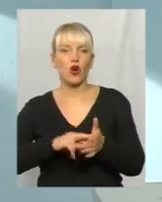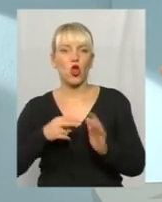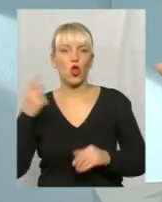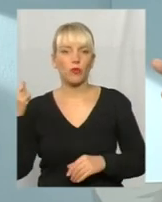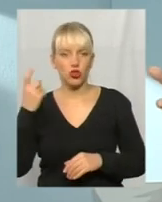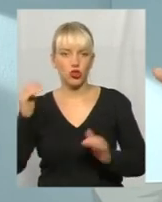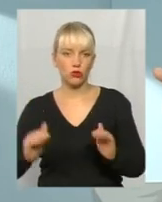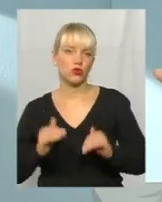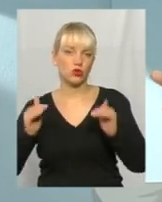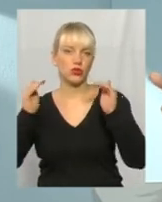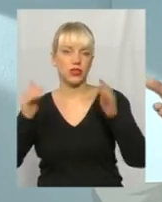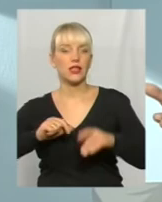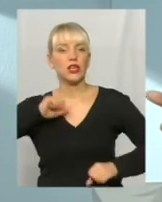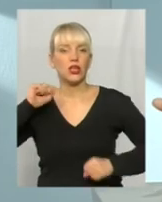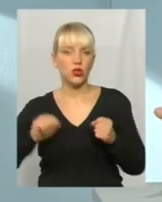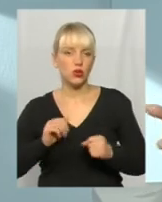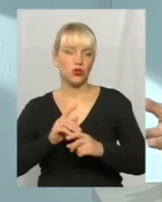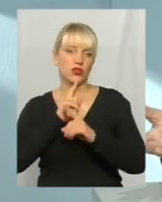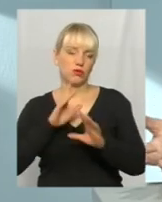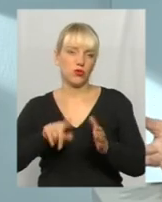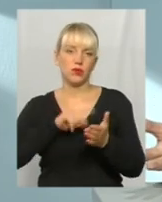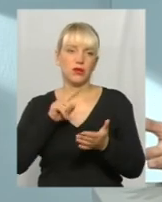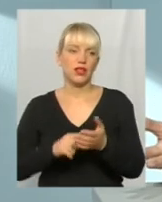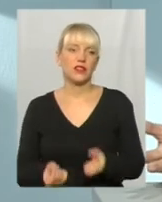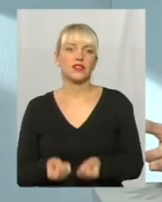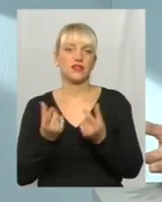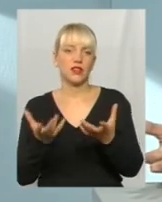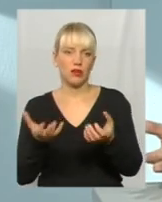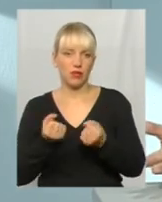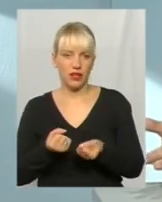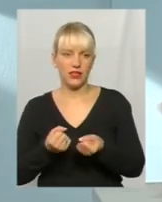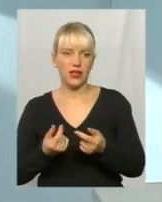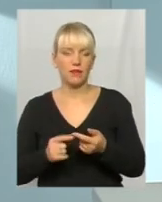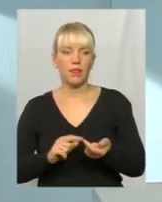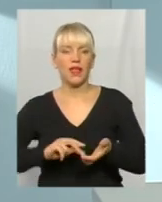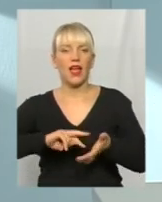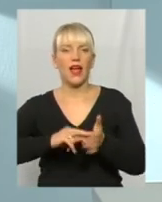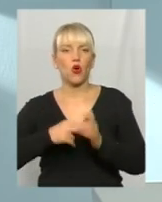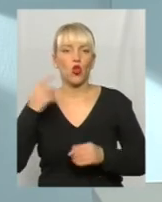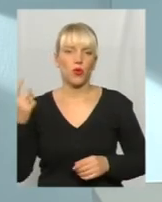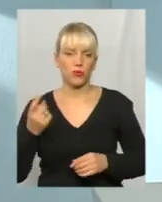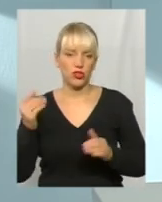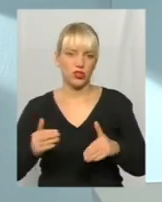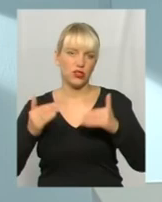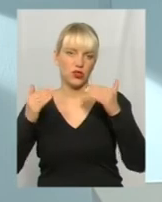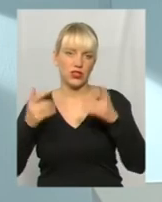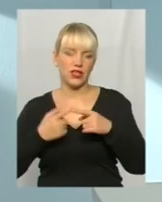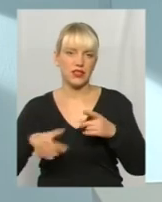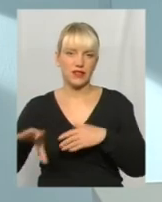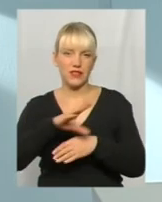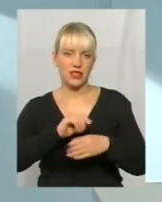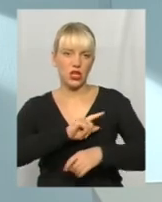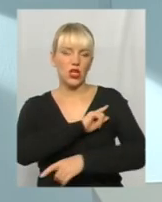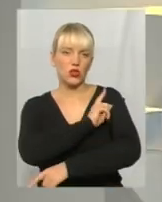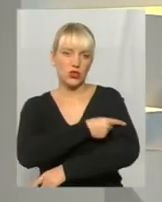І, друзі, тоді відпаде питання, звідки береться економічне зростання. Воно береться від зусиль всіх нас. Дякую.